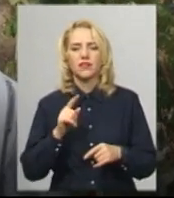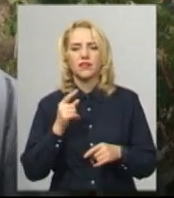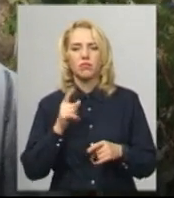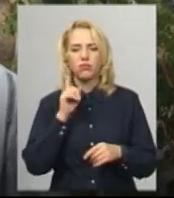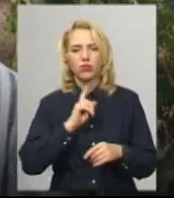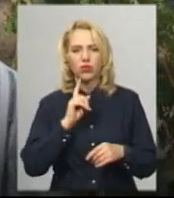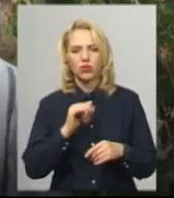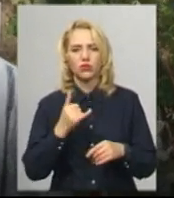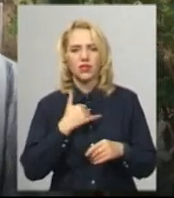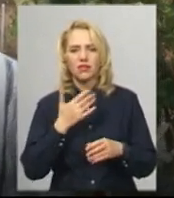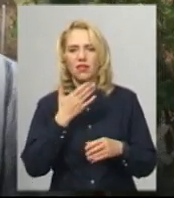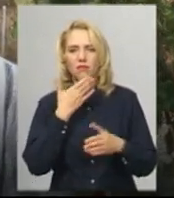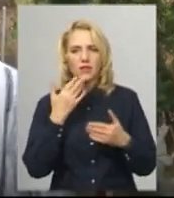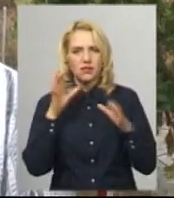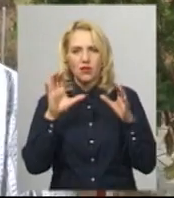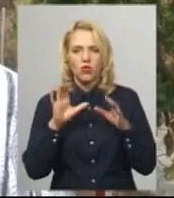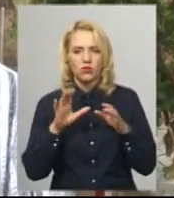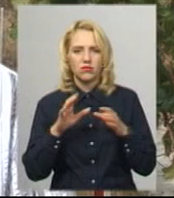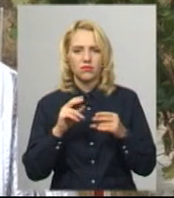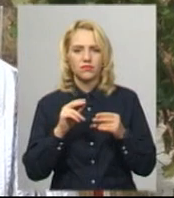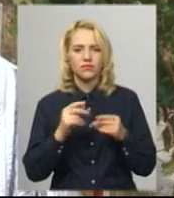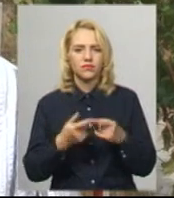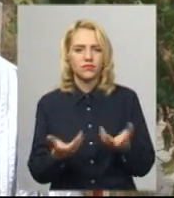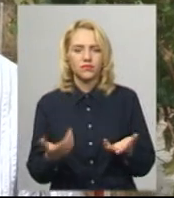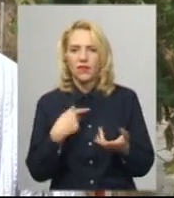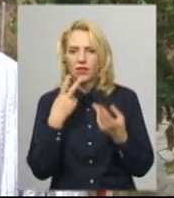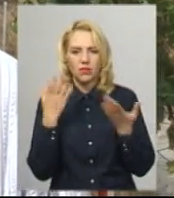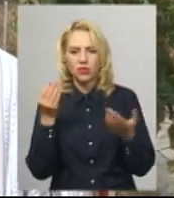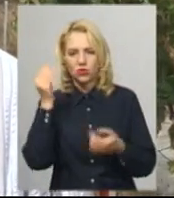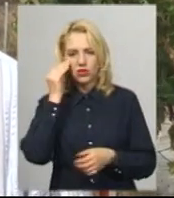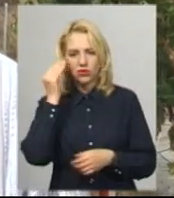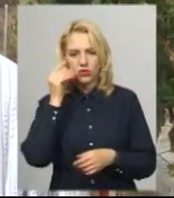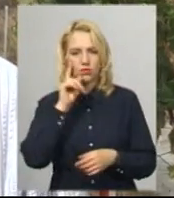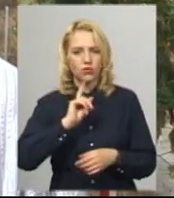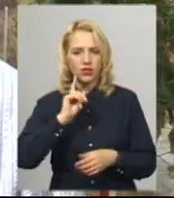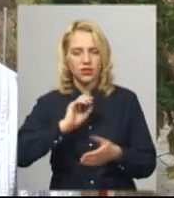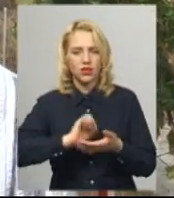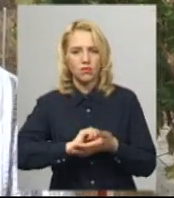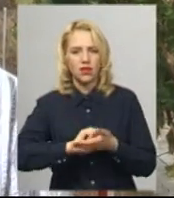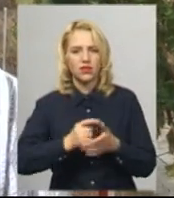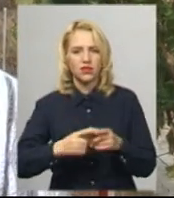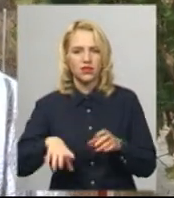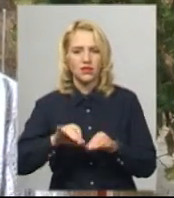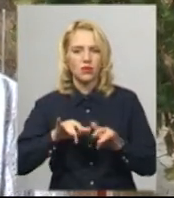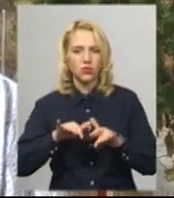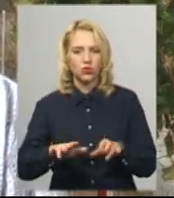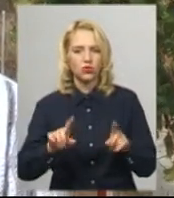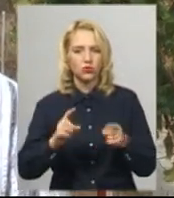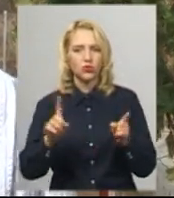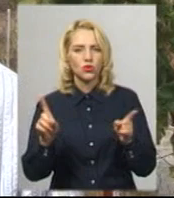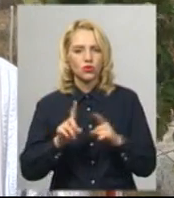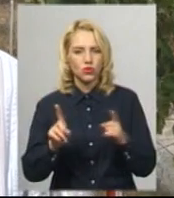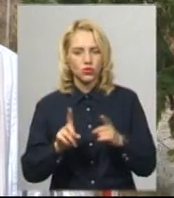поки що настільки недосконалений, що я не бачу сенсу поки що займатися цією всією процедурою, тому що